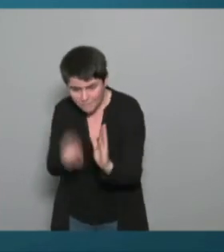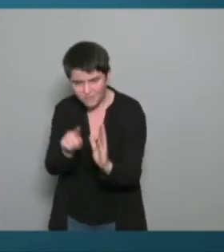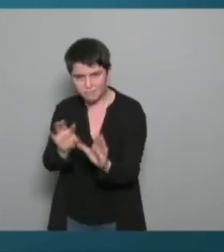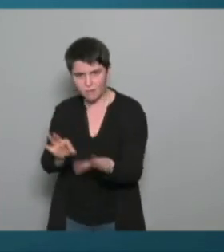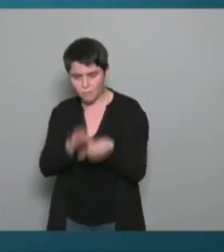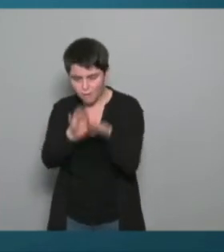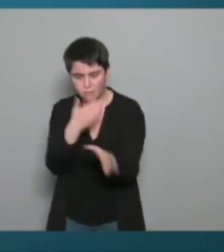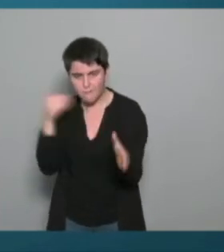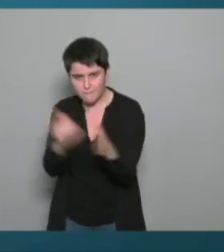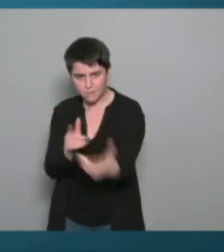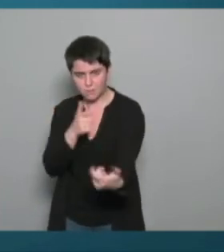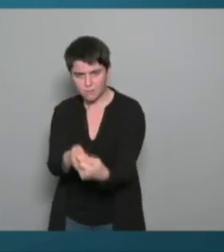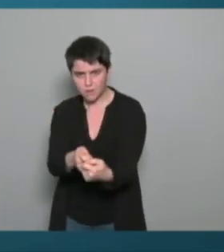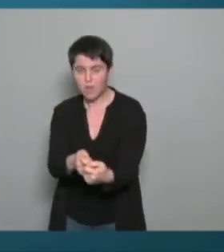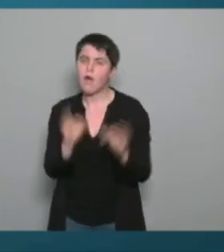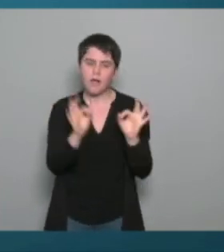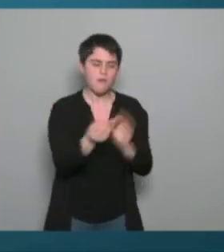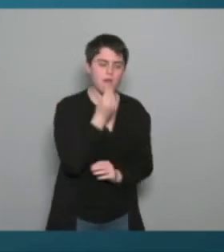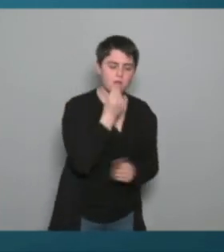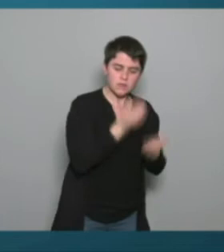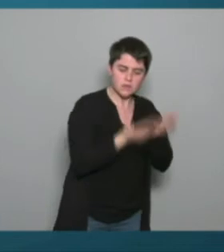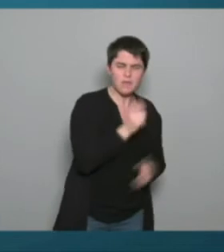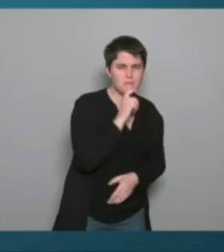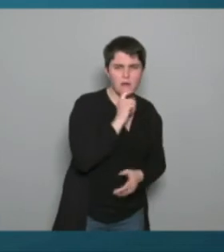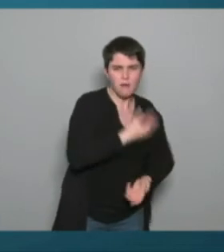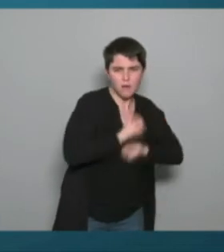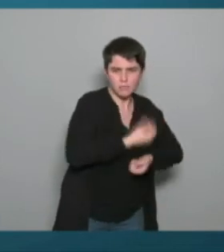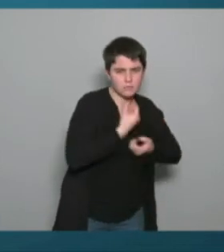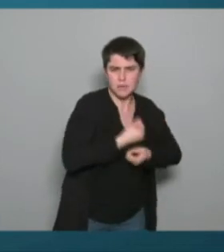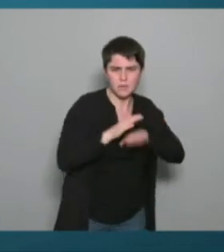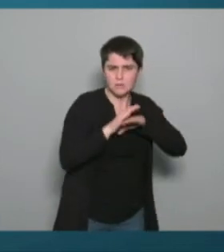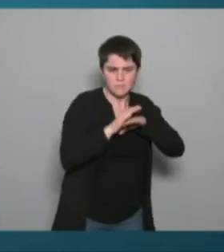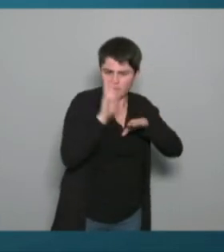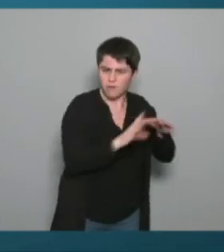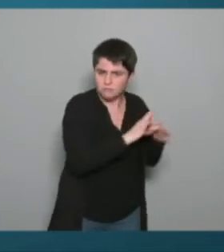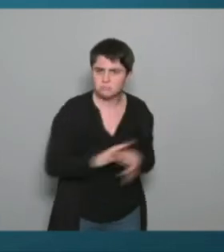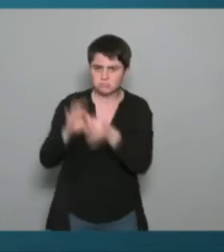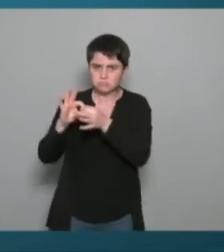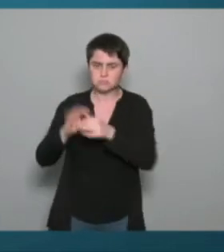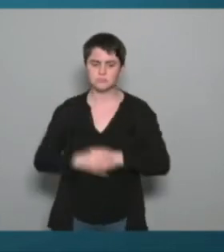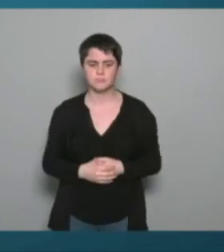diététique ou autre etc mais tout ça est lié mais en même temps dans cette légitimité moi je trouve qu n pas de débat je trouve que